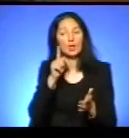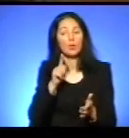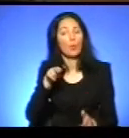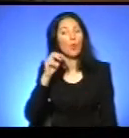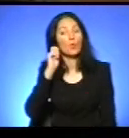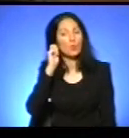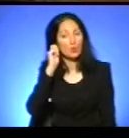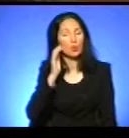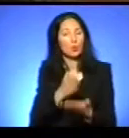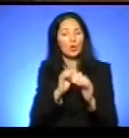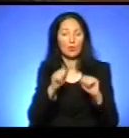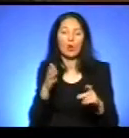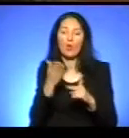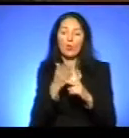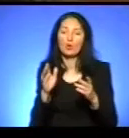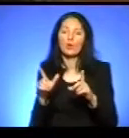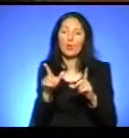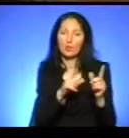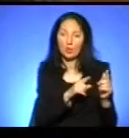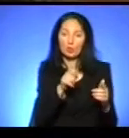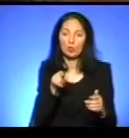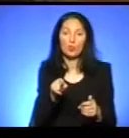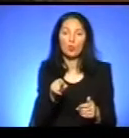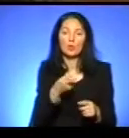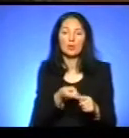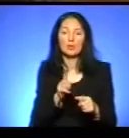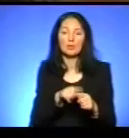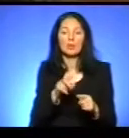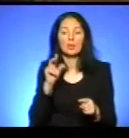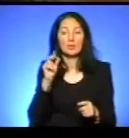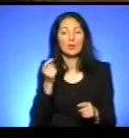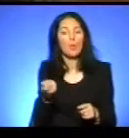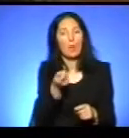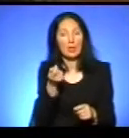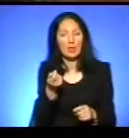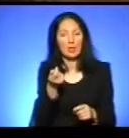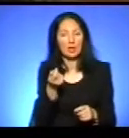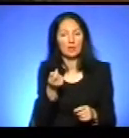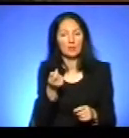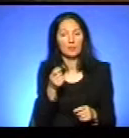мають право на пільговий приїзд. Тому ця цифра є маленька, і